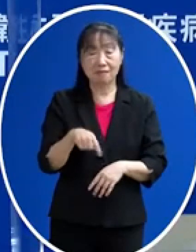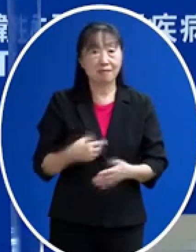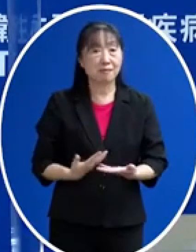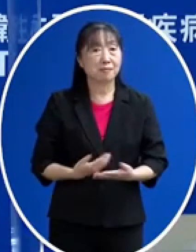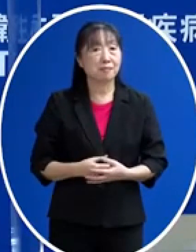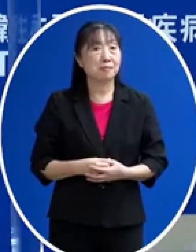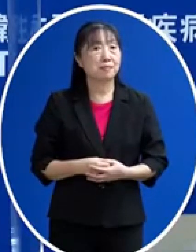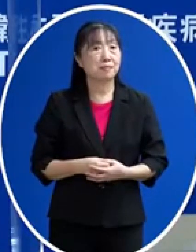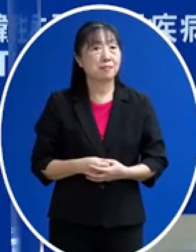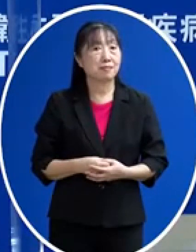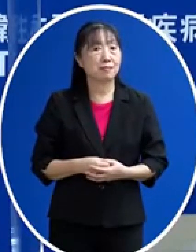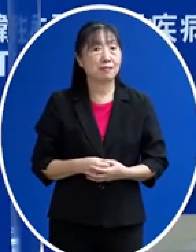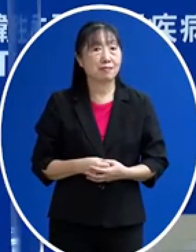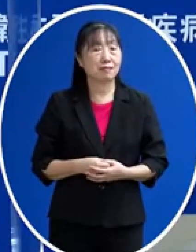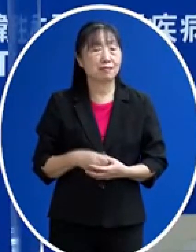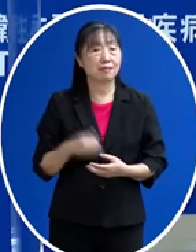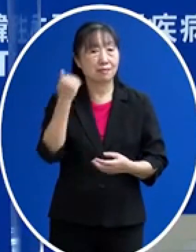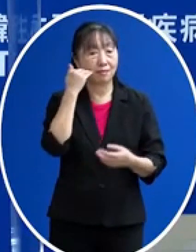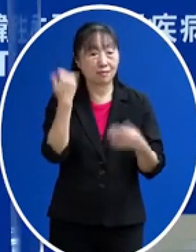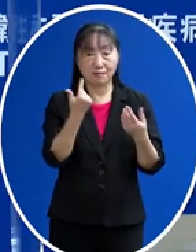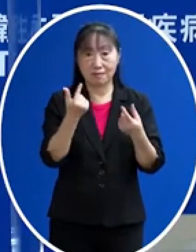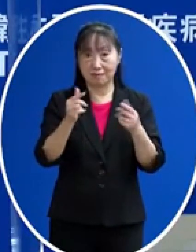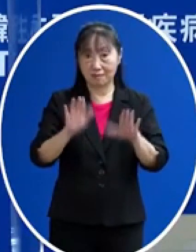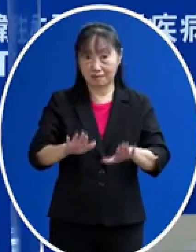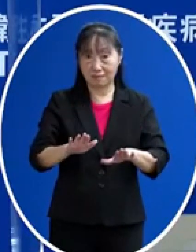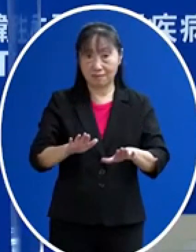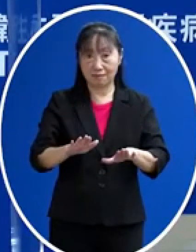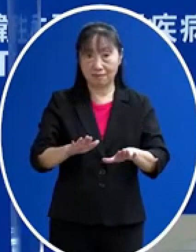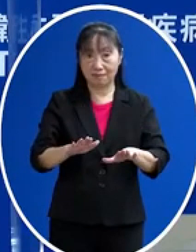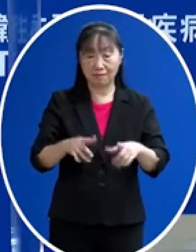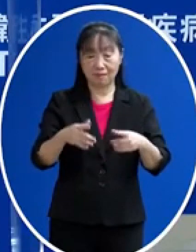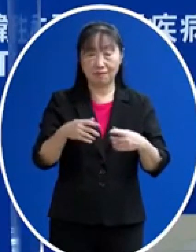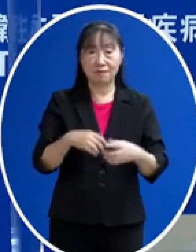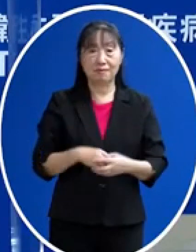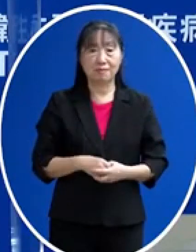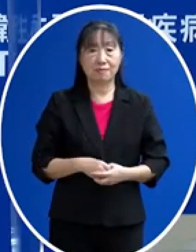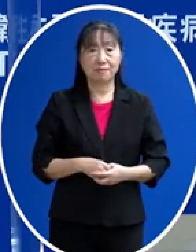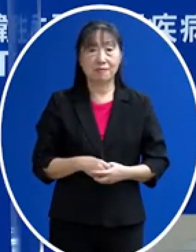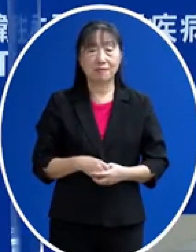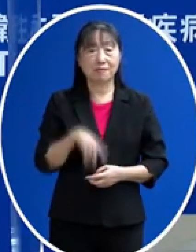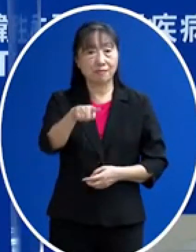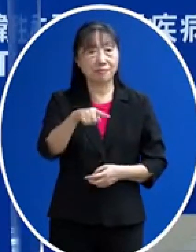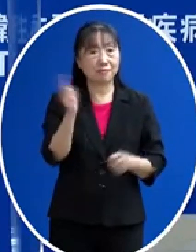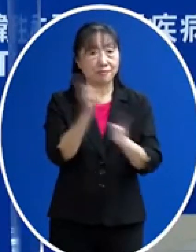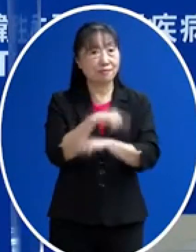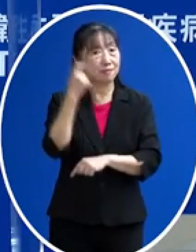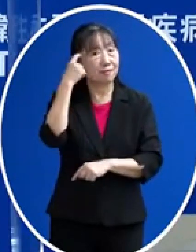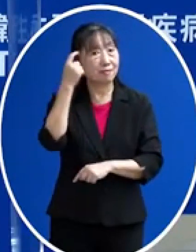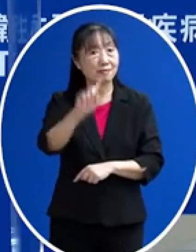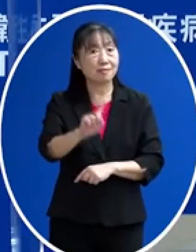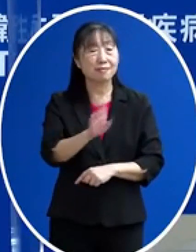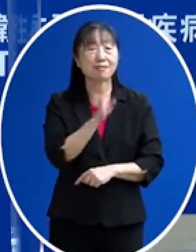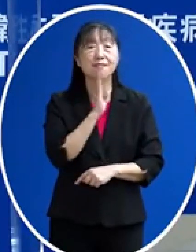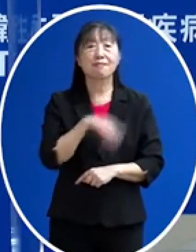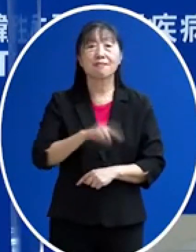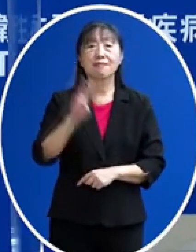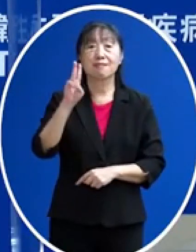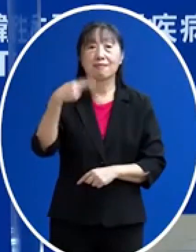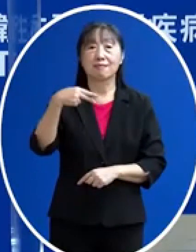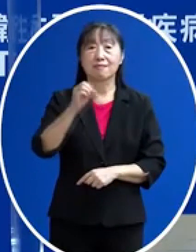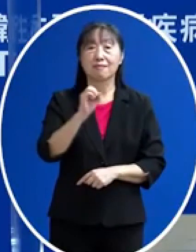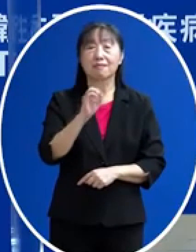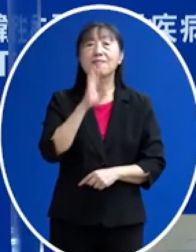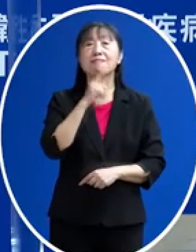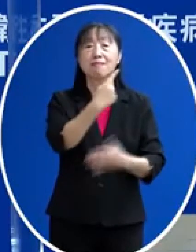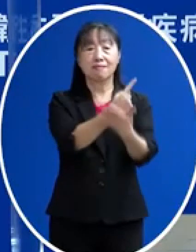對 第一個就是說 以現在而言第一個 它第一個意義 當然就是在WHO這樣的一個各